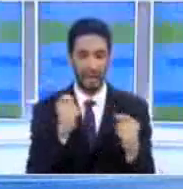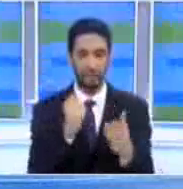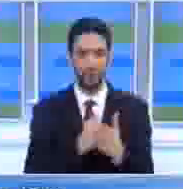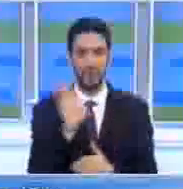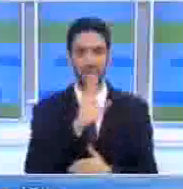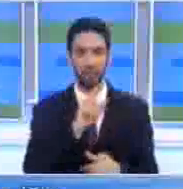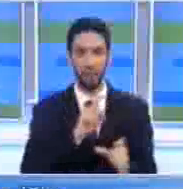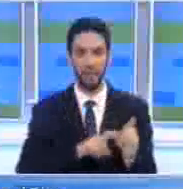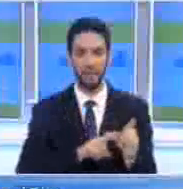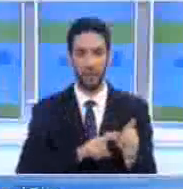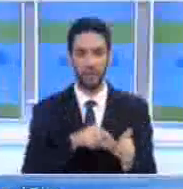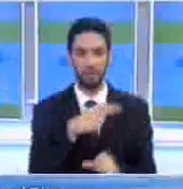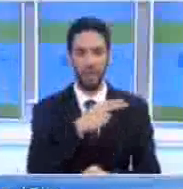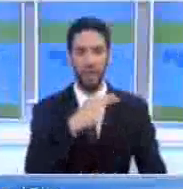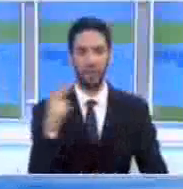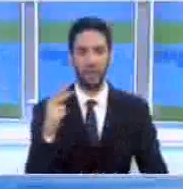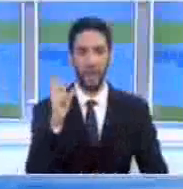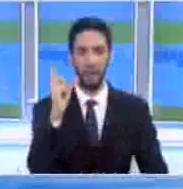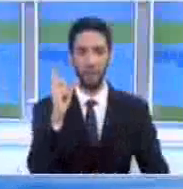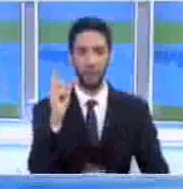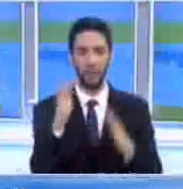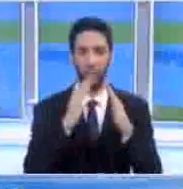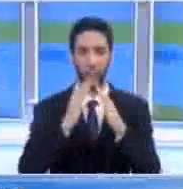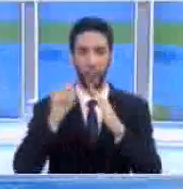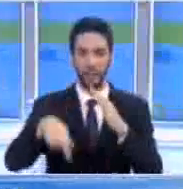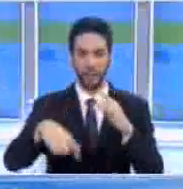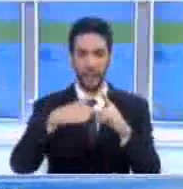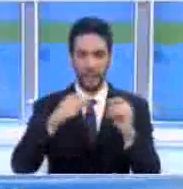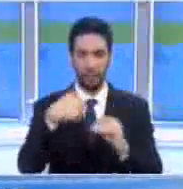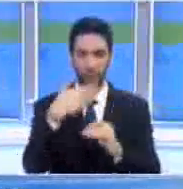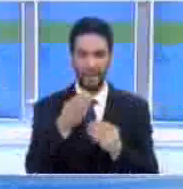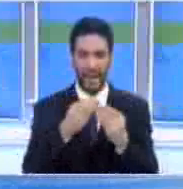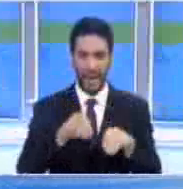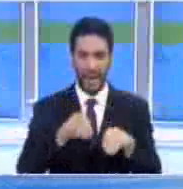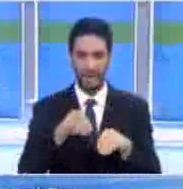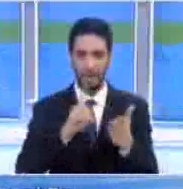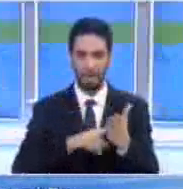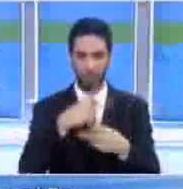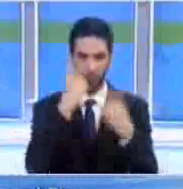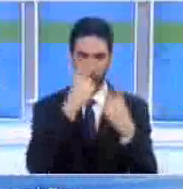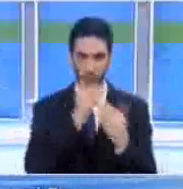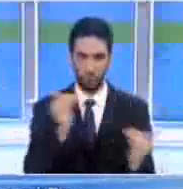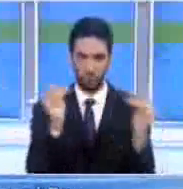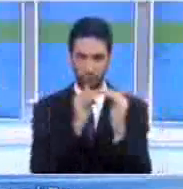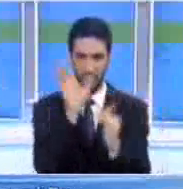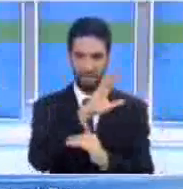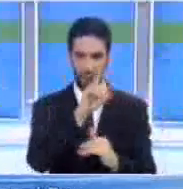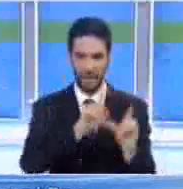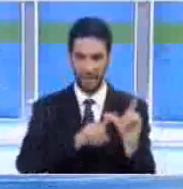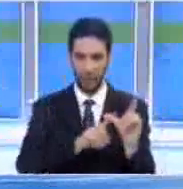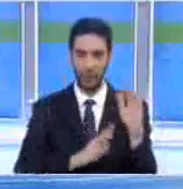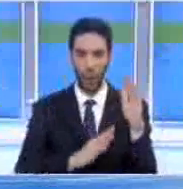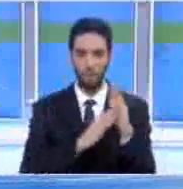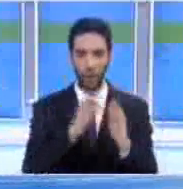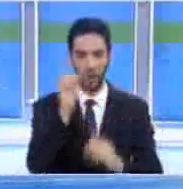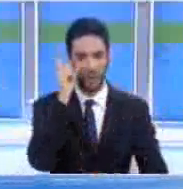κυριαρχία της χώρας και την ίδια την Ευρωπαϊκή Ένωση Για το δικαίωμα των τεσσάρων ελευθεριών ο Πρόεδρος Αναστασιάδης επισημαίνει ότι